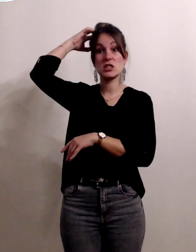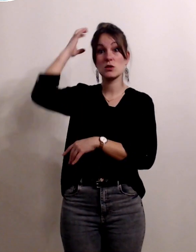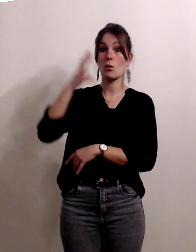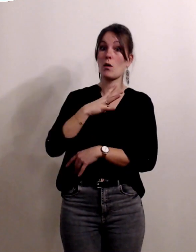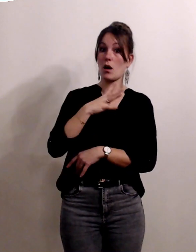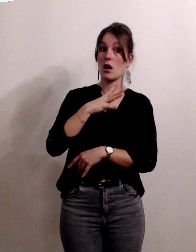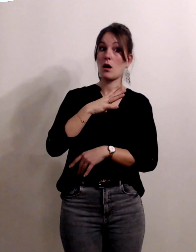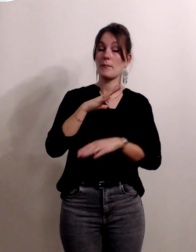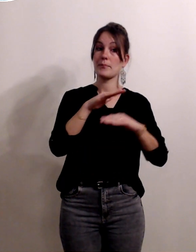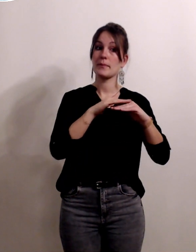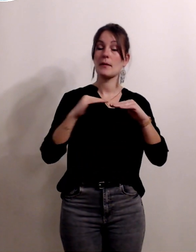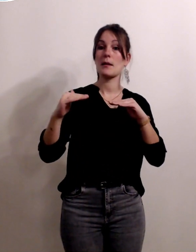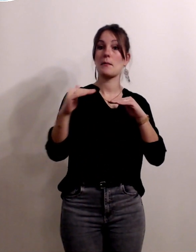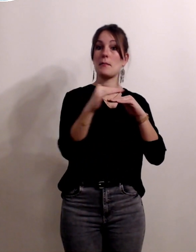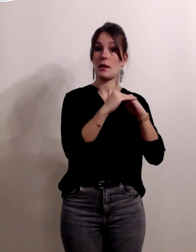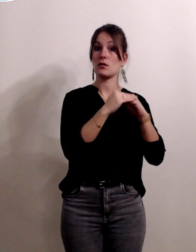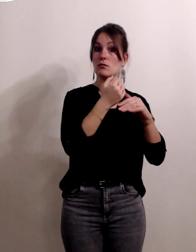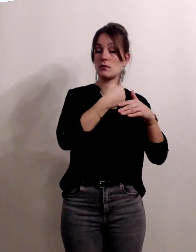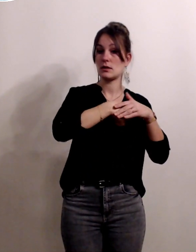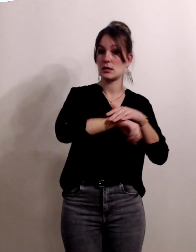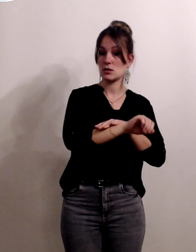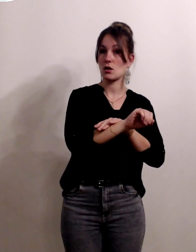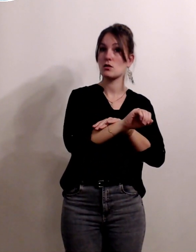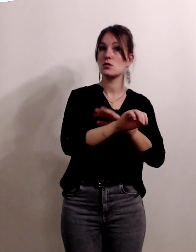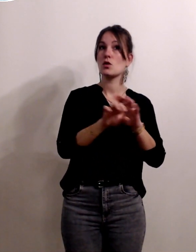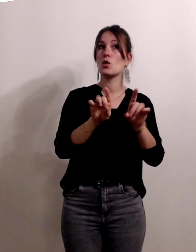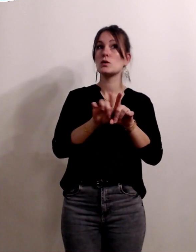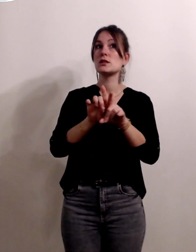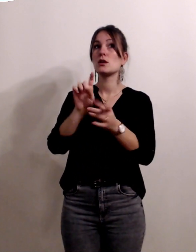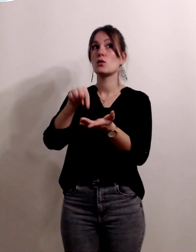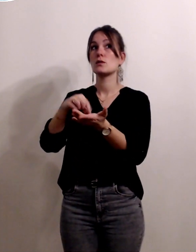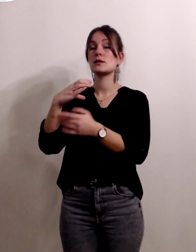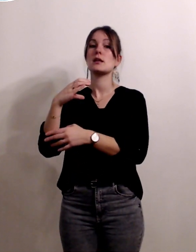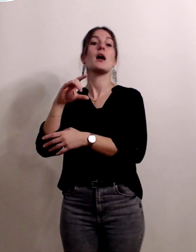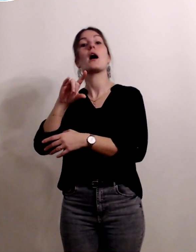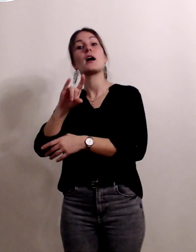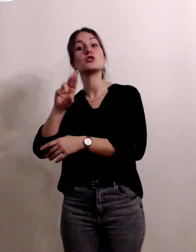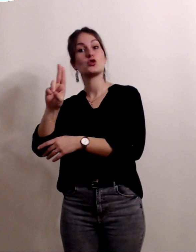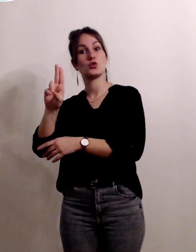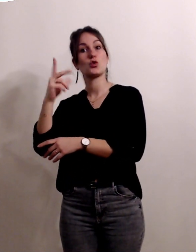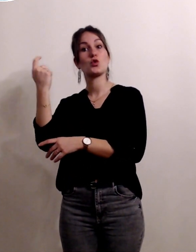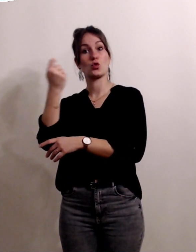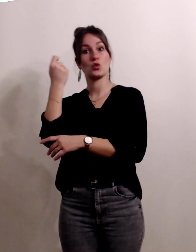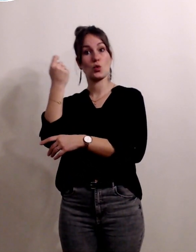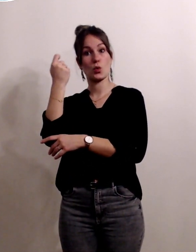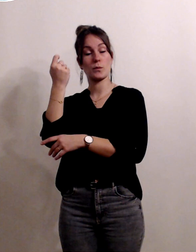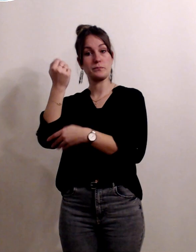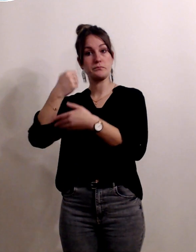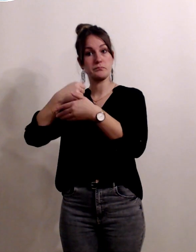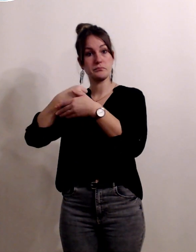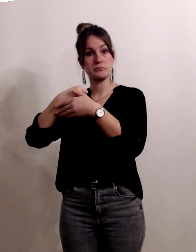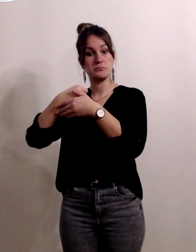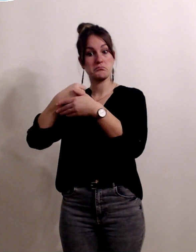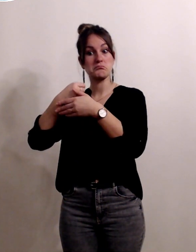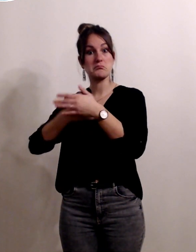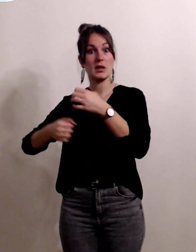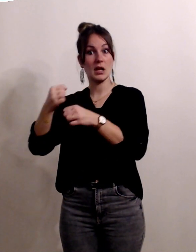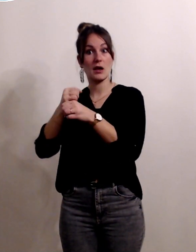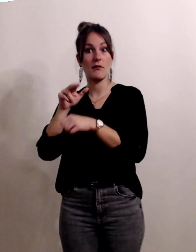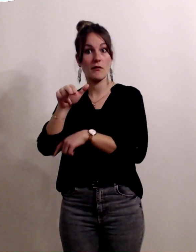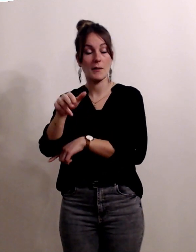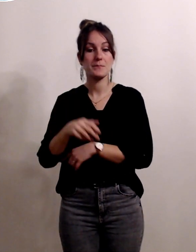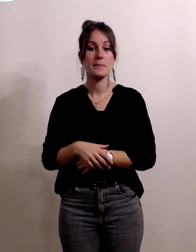nous sommes en train d'en structurer un au CHU de Tours l'idée est